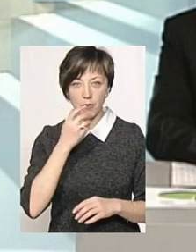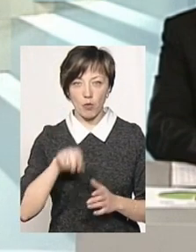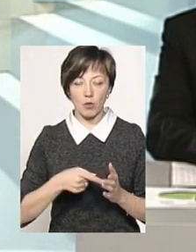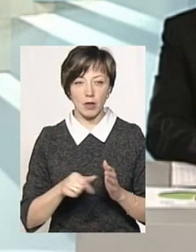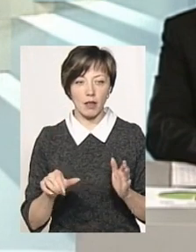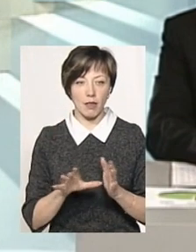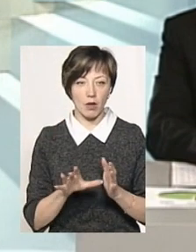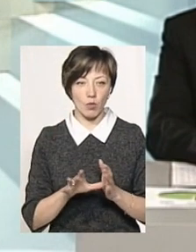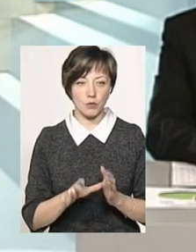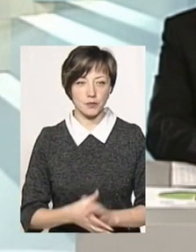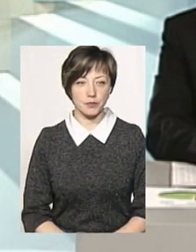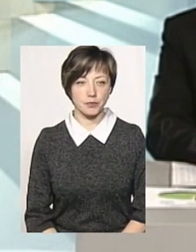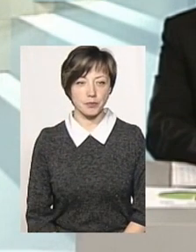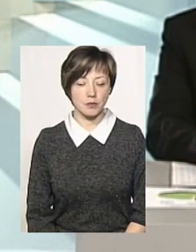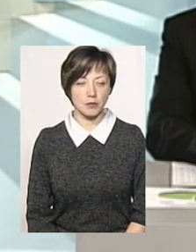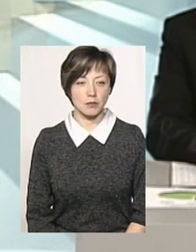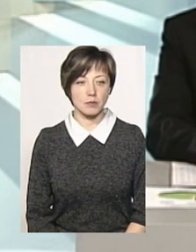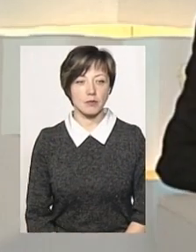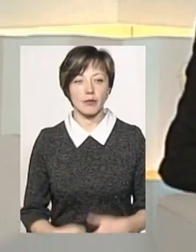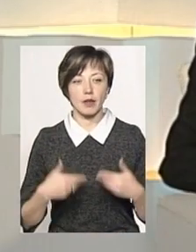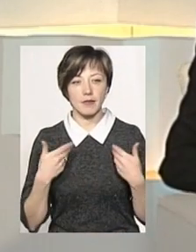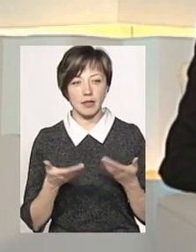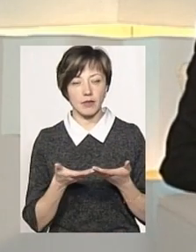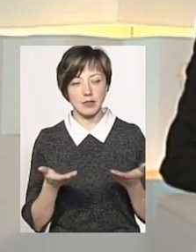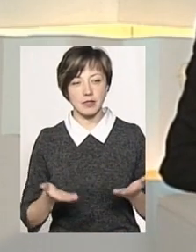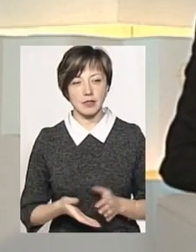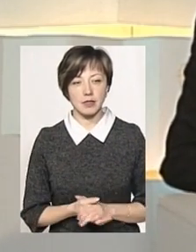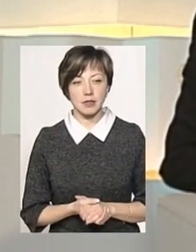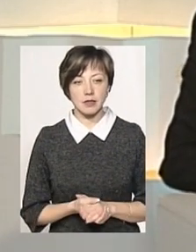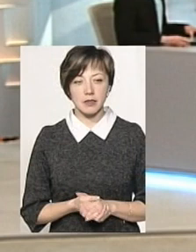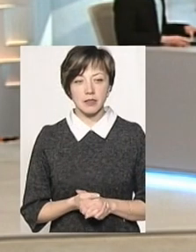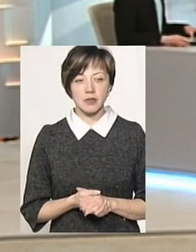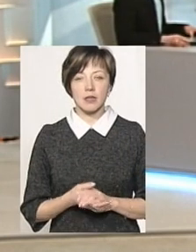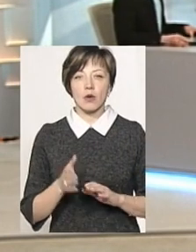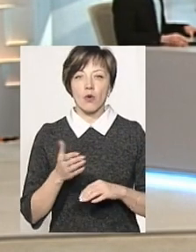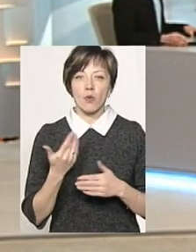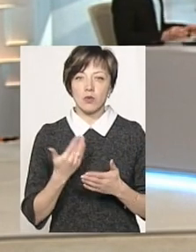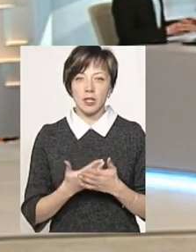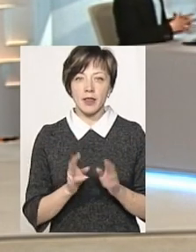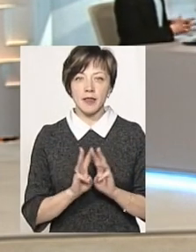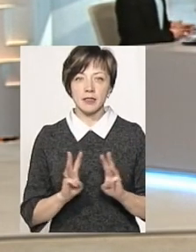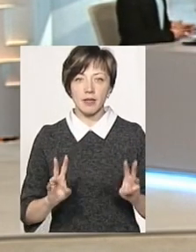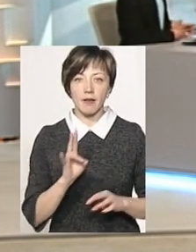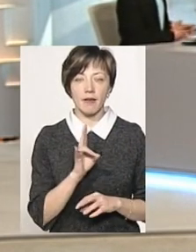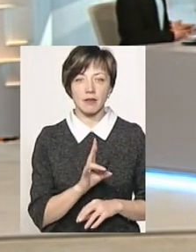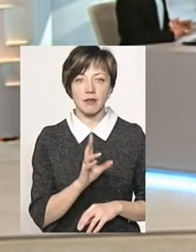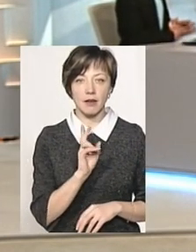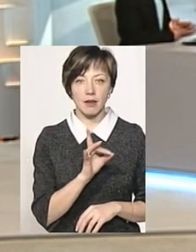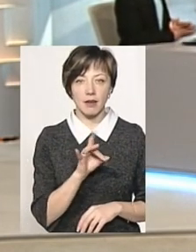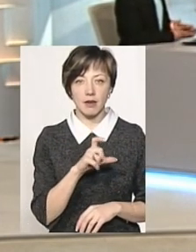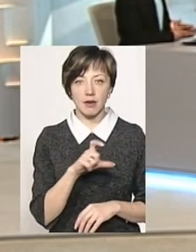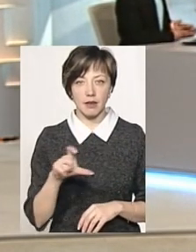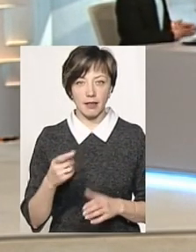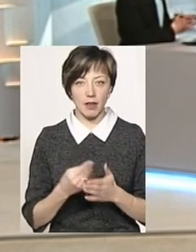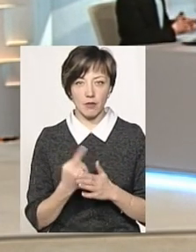Теплокомуненерго» Володимиром Скалієм. Вітаю вас, панове. Добрий вечір. Отже, пане Сергію, на сайті НКРЄ вказано, що